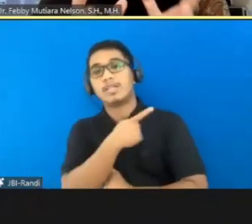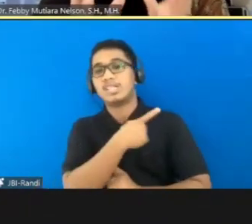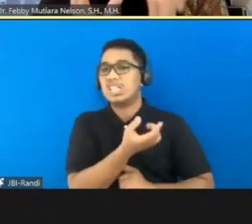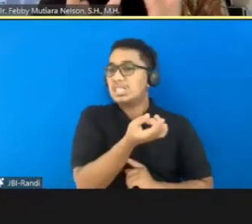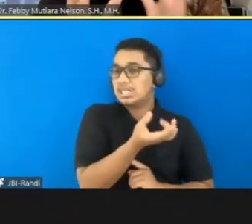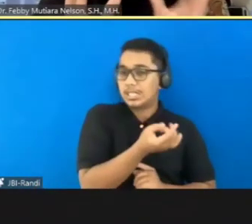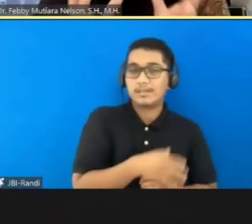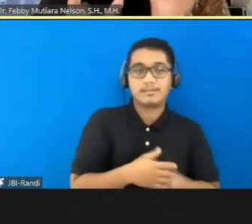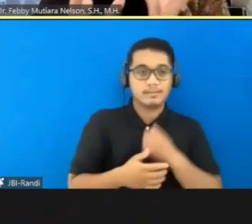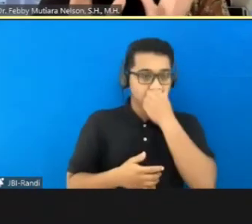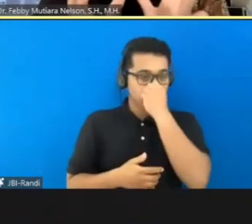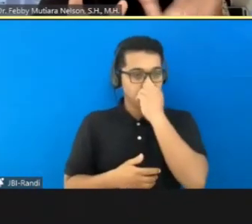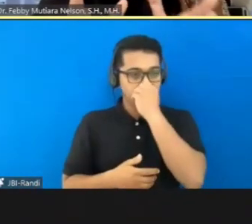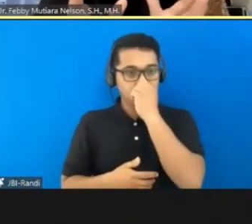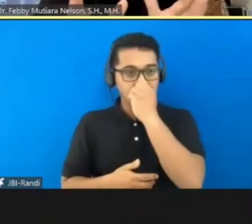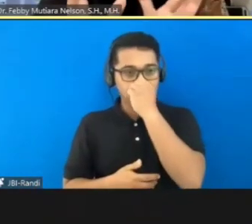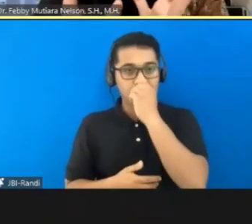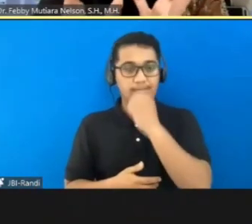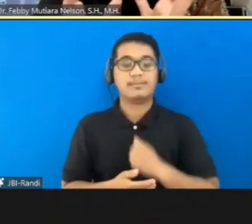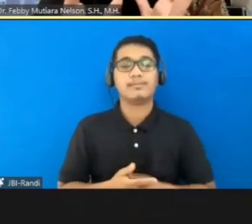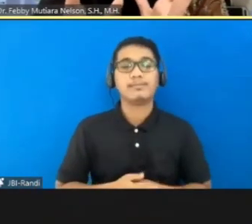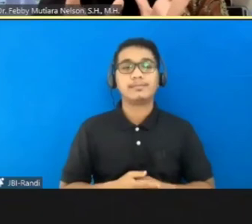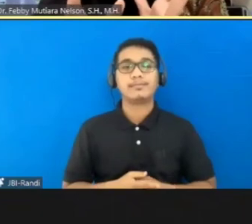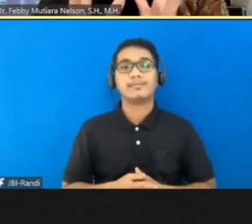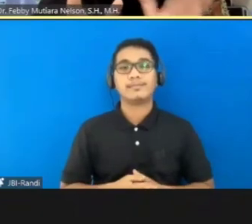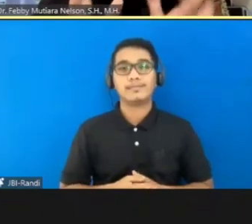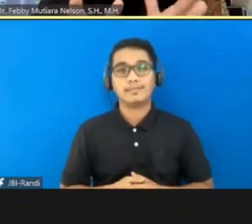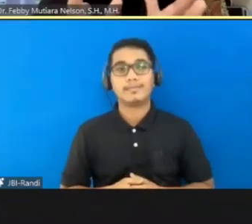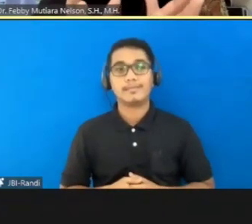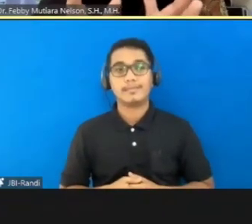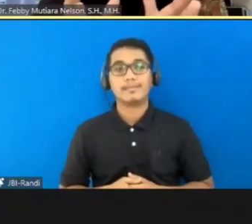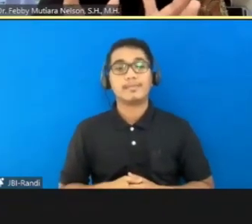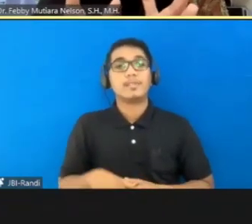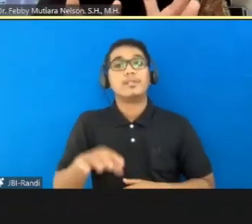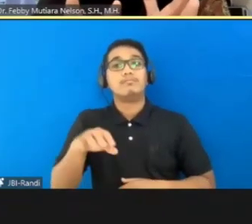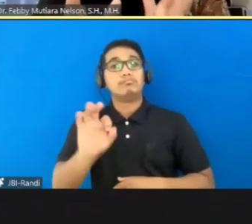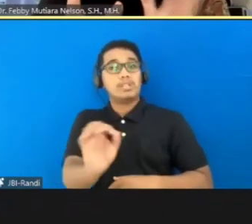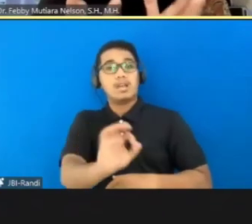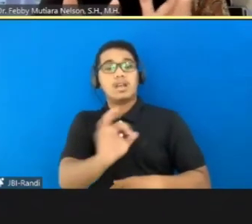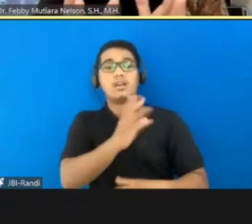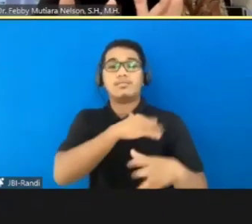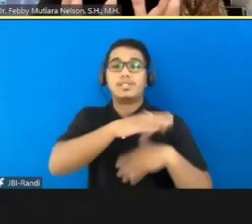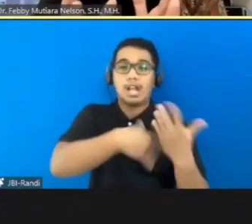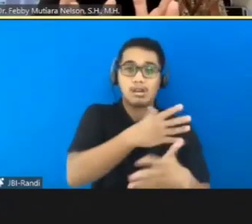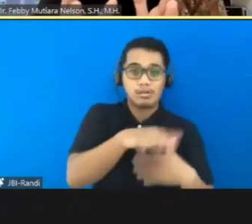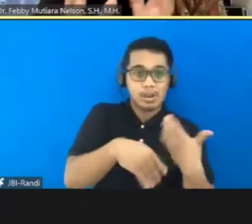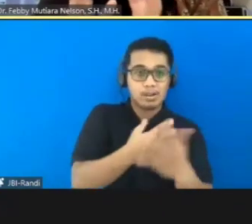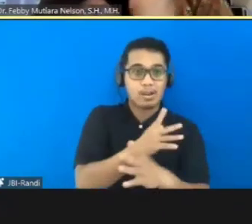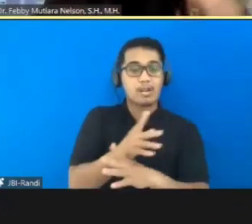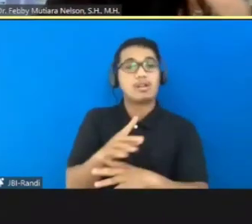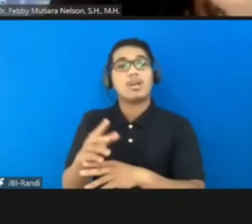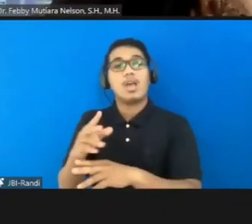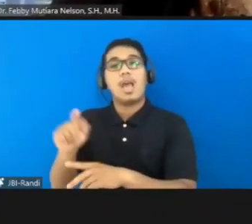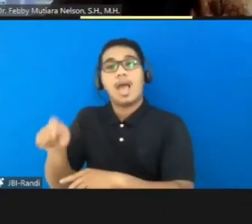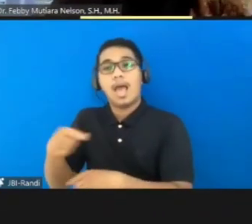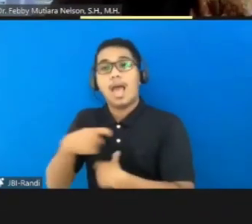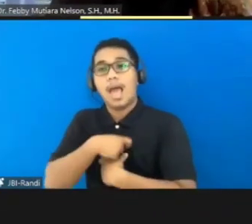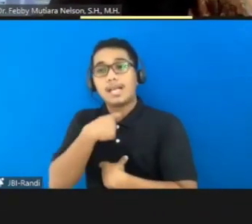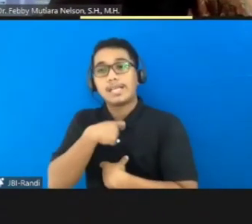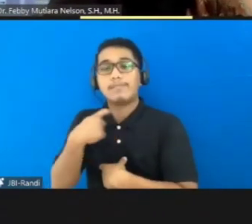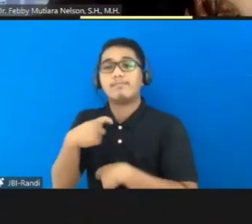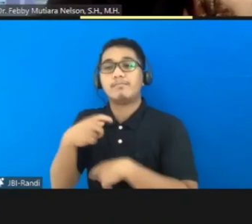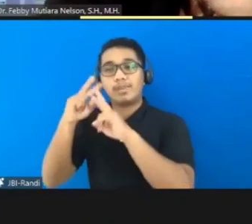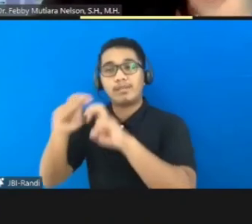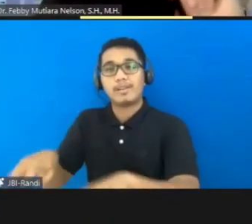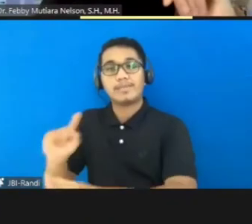jaksa. Kewenangan penuntutan itu secara luas tanpa ada campur tangan dari hakim pemeriksa pendahuluan. Nah ini menurut beliau.